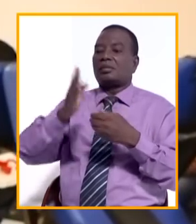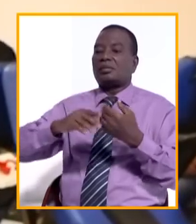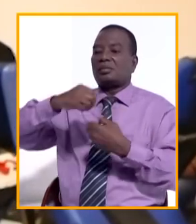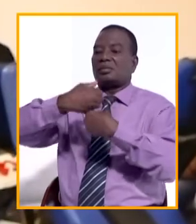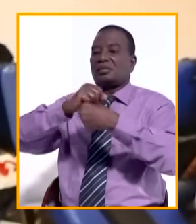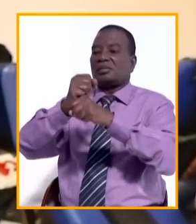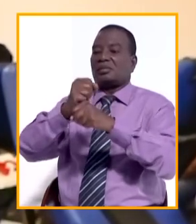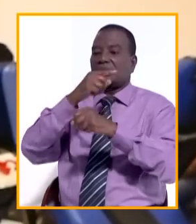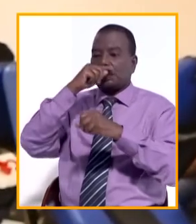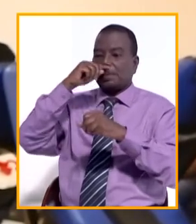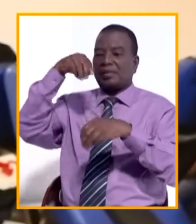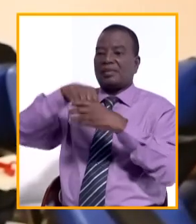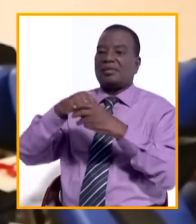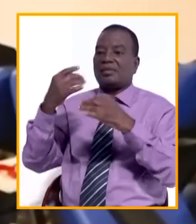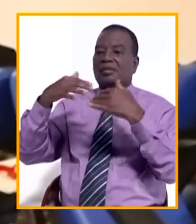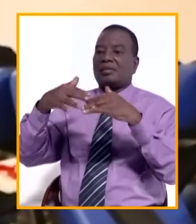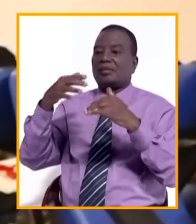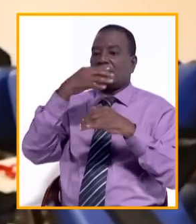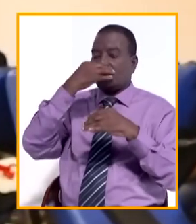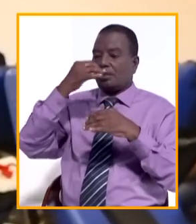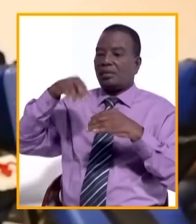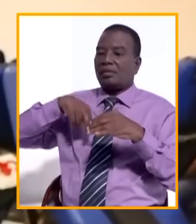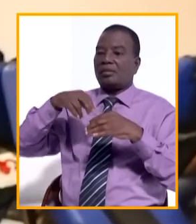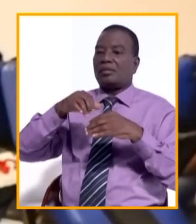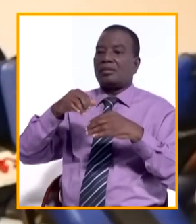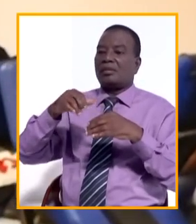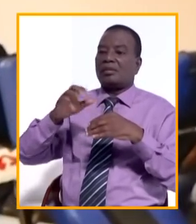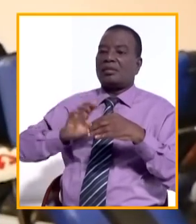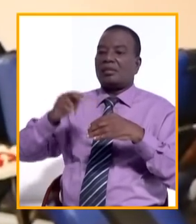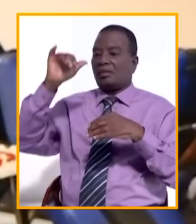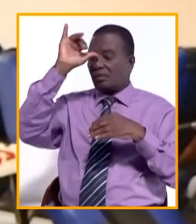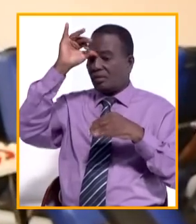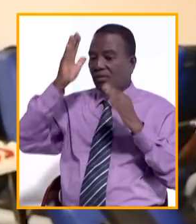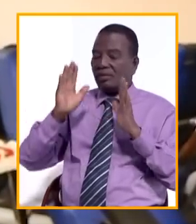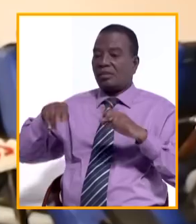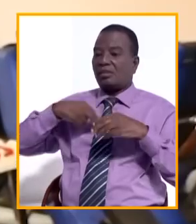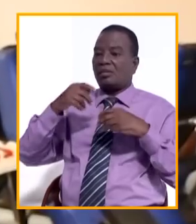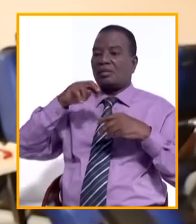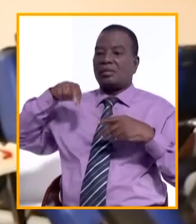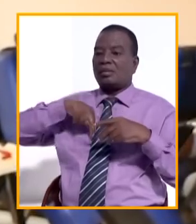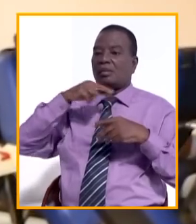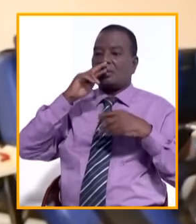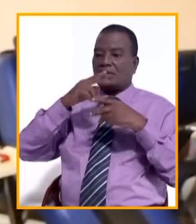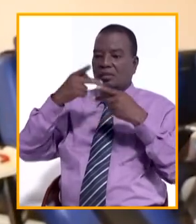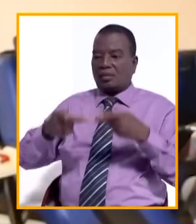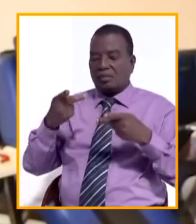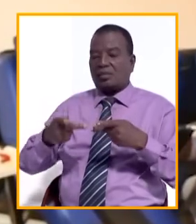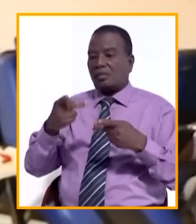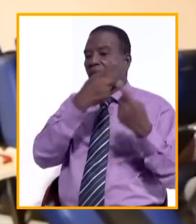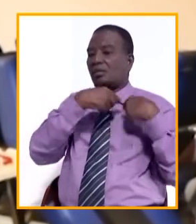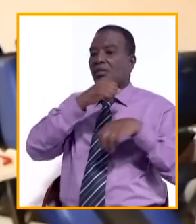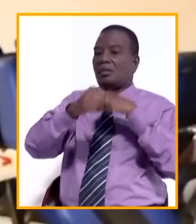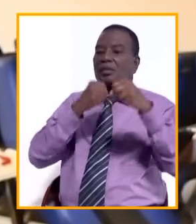jamais être fabriqué dans une usine. Donc la communauté indienne, on est présent ici depuis des années. Donc chaque année, on fait ce don